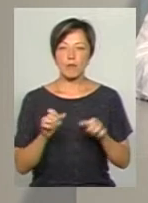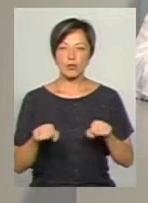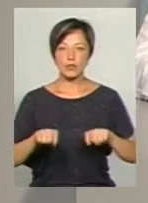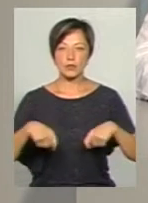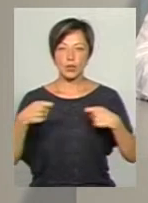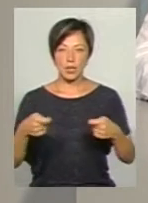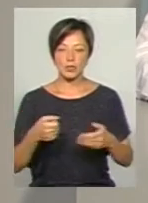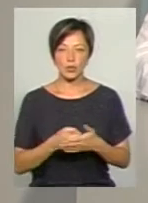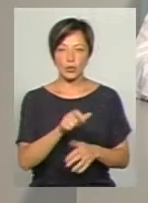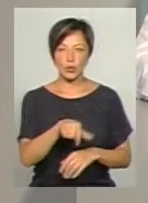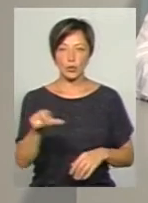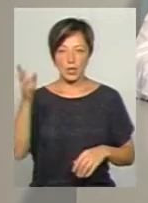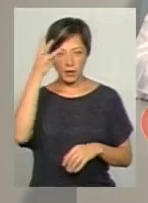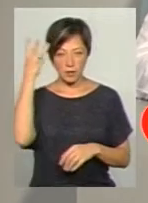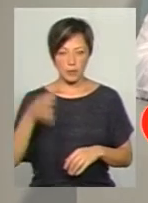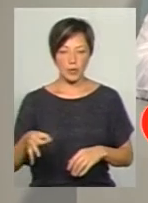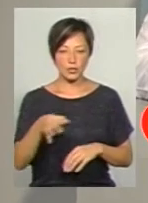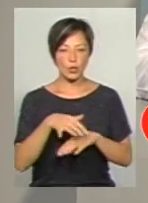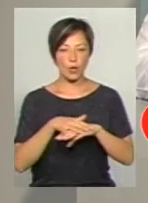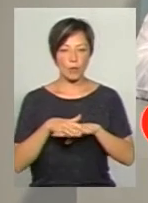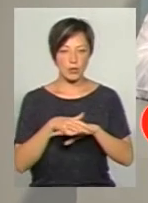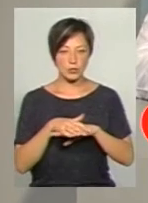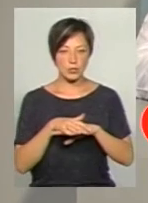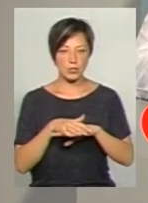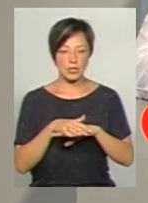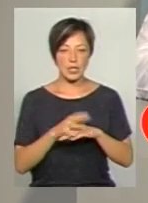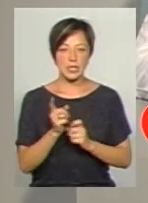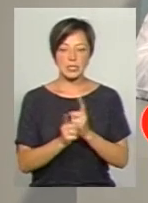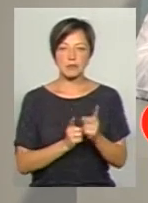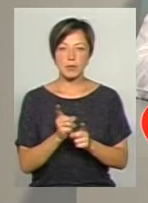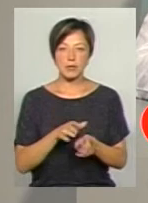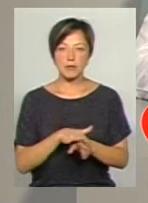мешканців Хмельниччини, до громадськості, про те, що